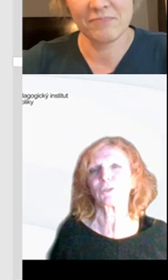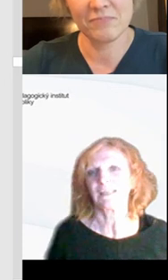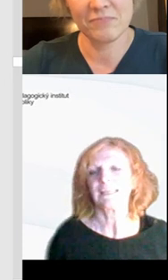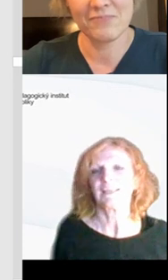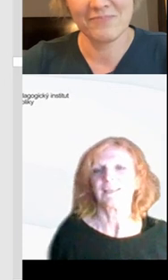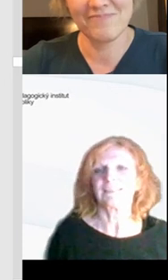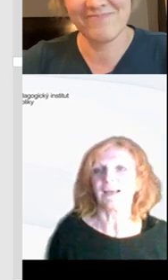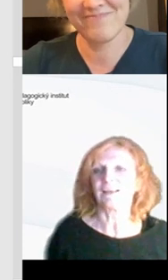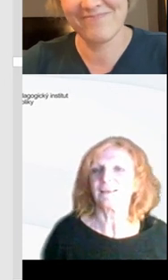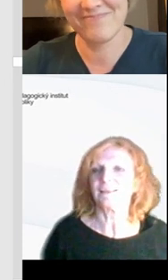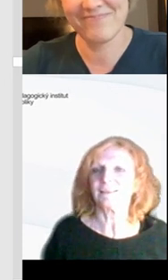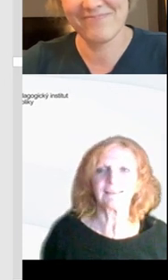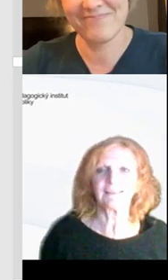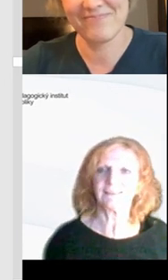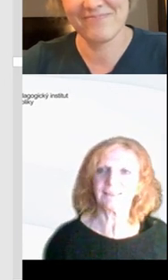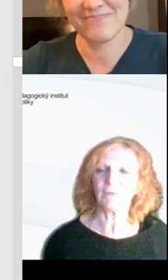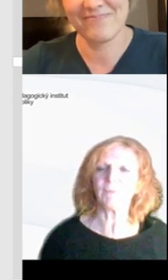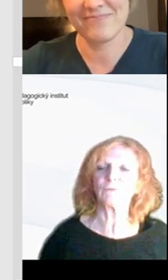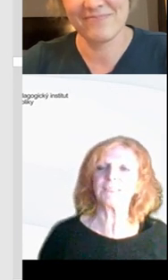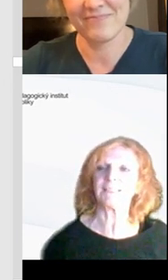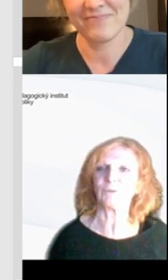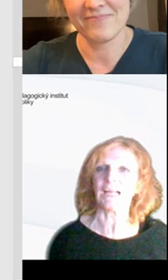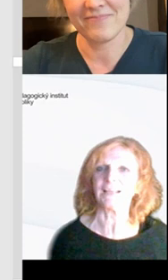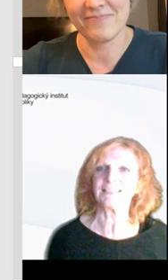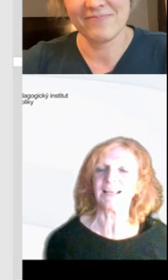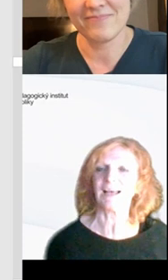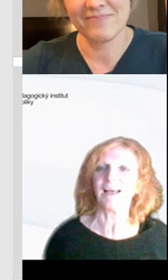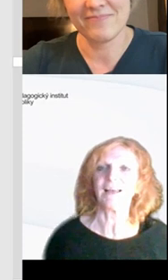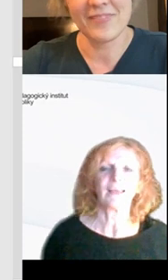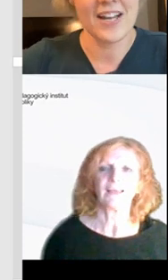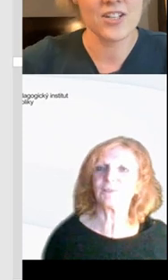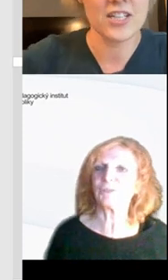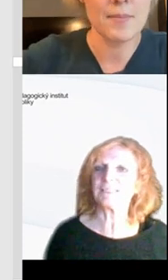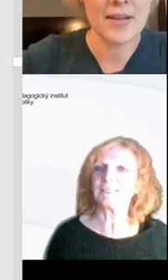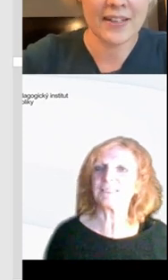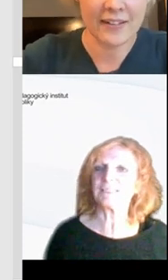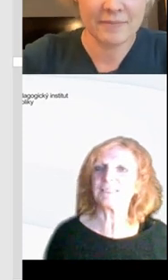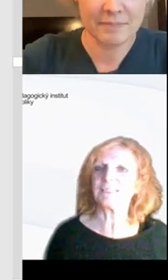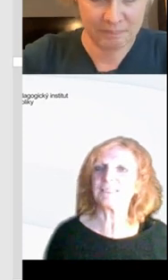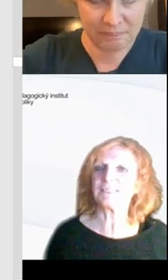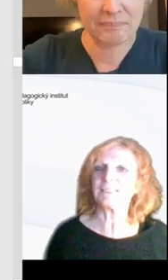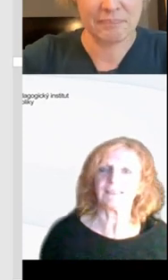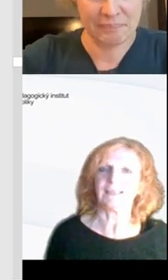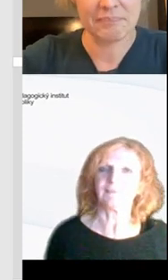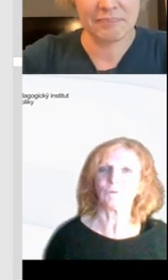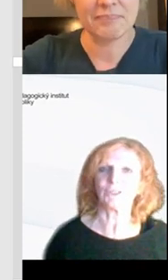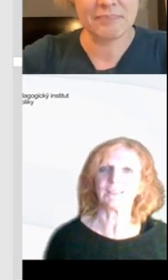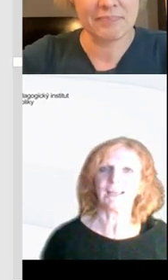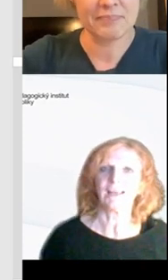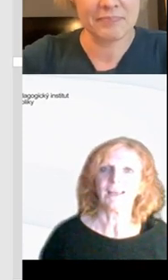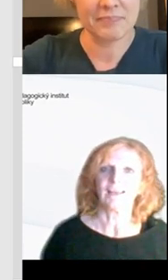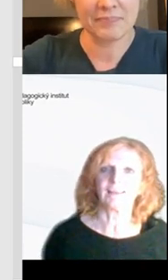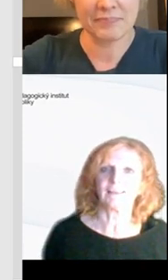přístup. Tak. Děkujeme luce za dotaz. A ještě máme jeden. Ještě máme jeden,